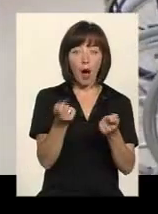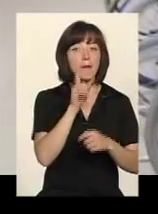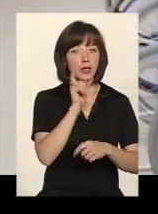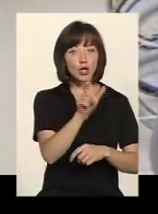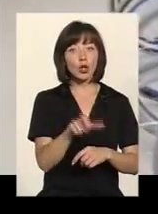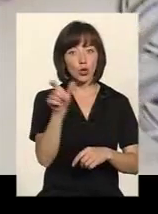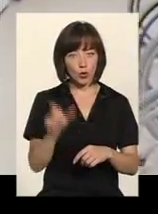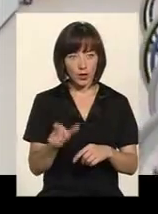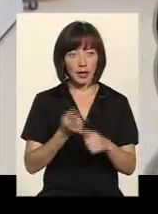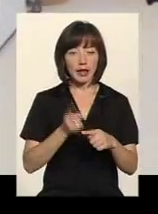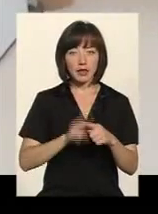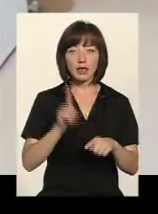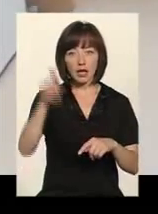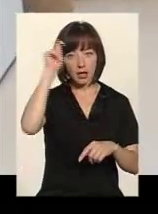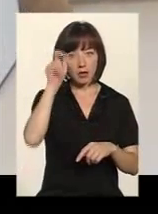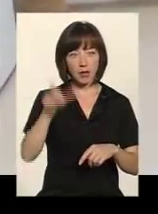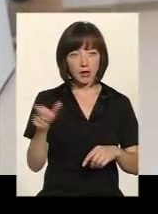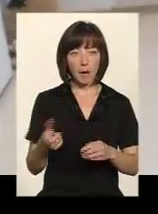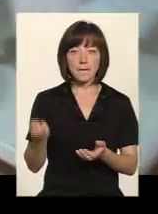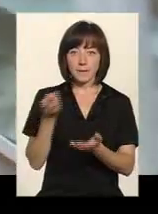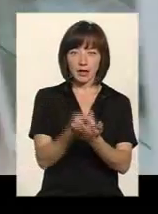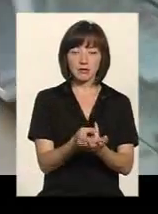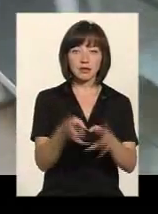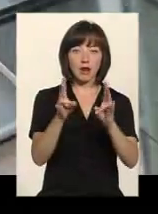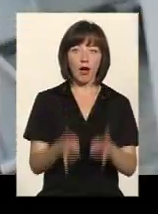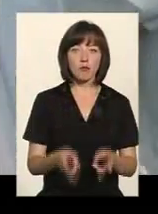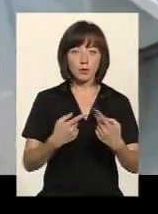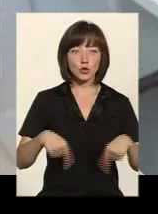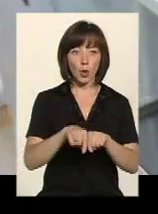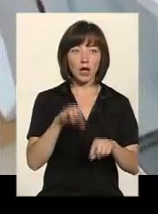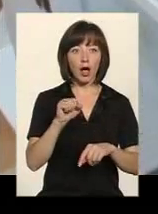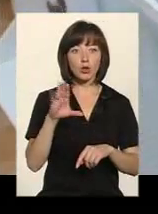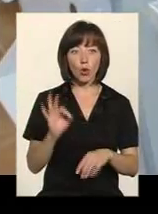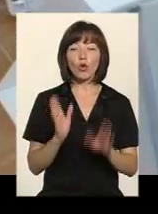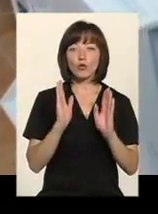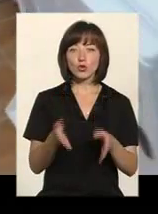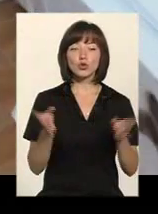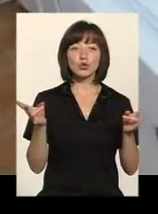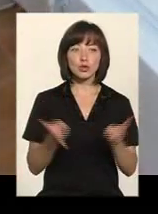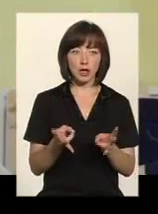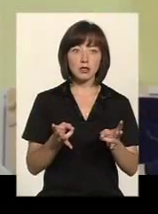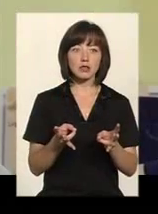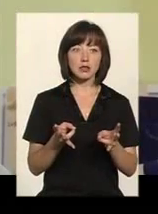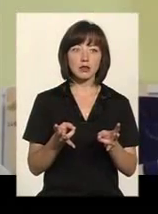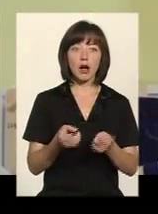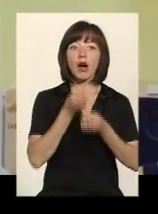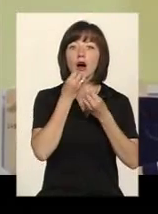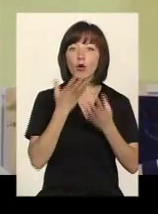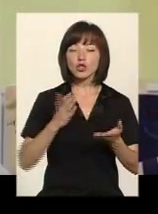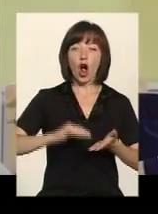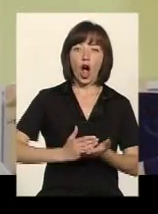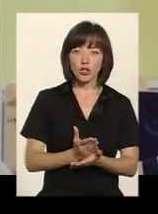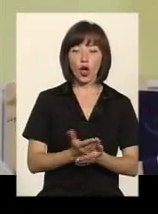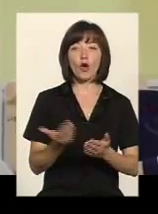молоді люди, особливо це ті ребята, які будуть поступати з травмами зі зони АТО, вони будуть нуждатися в хороших,